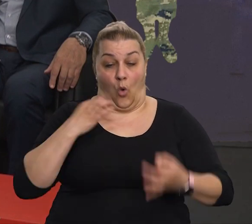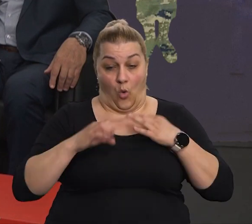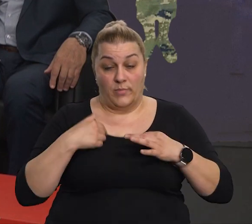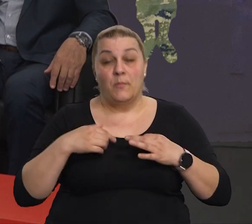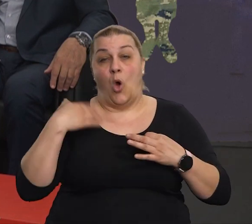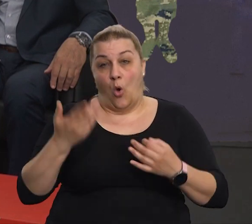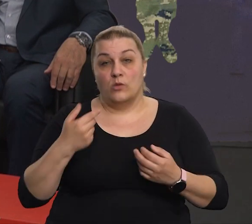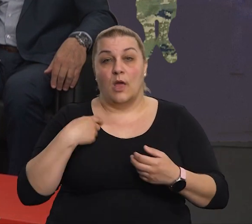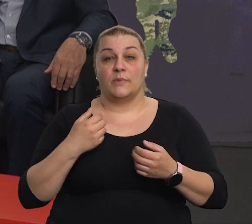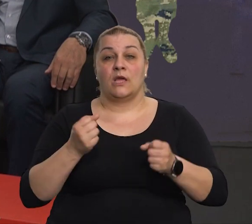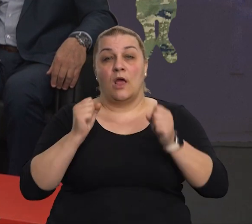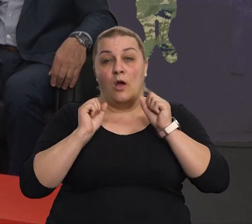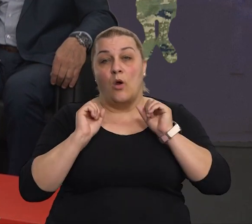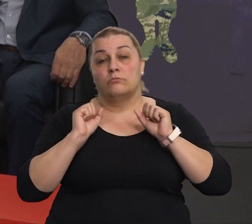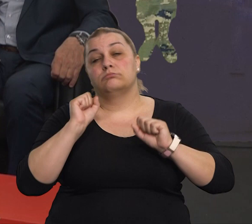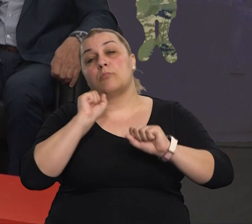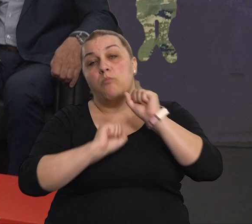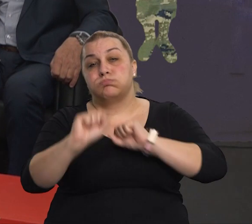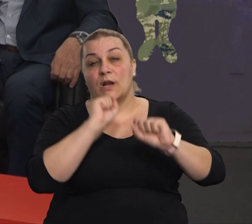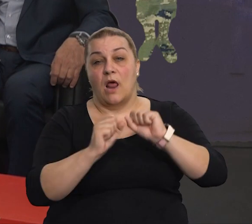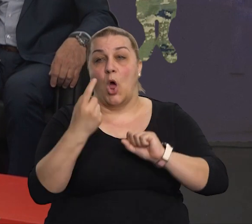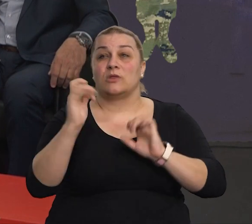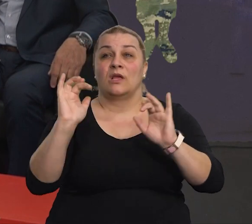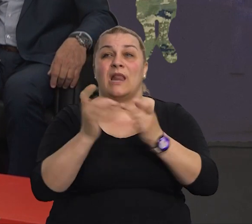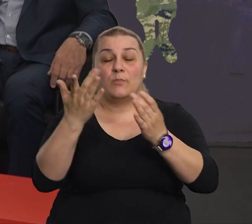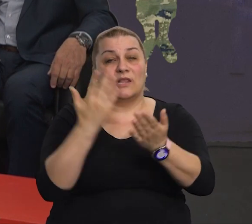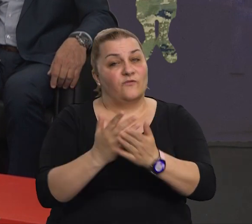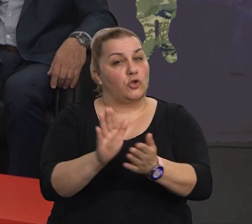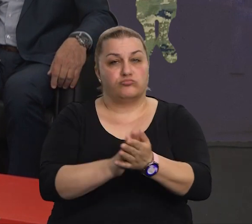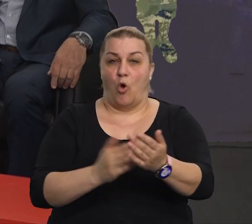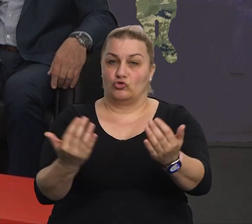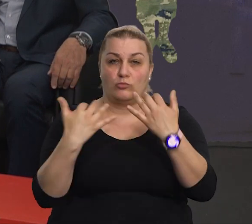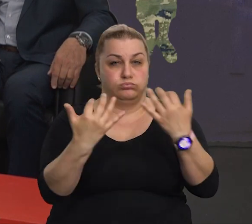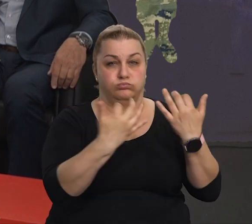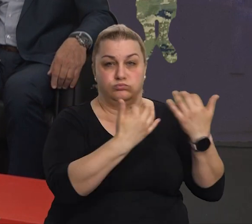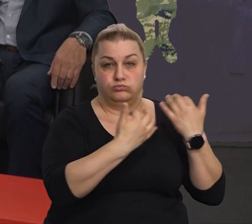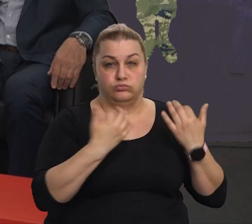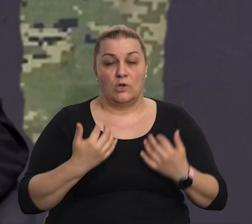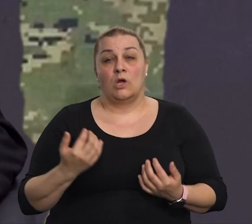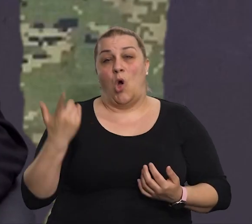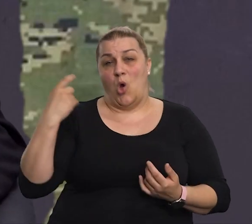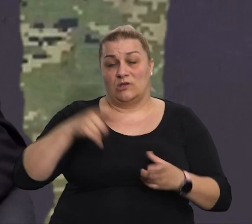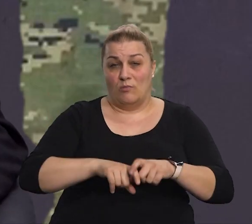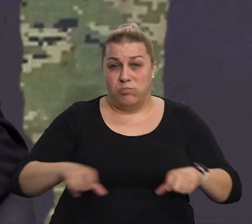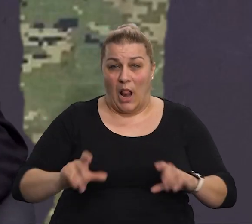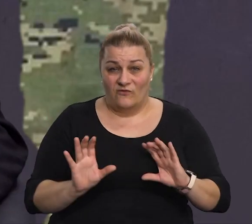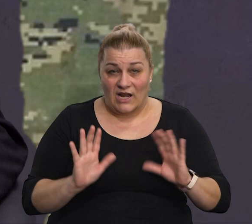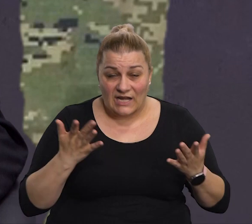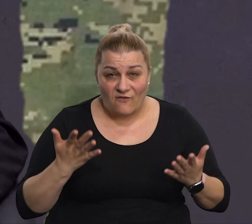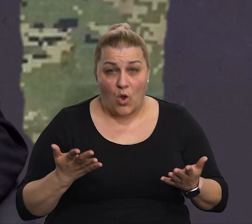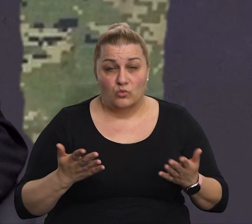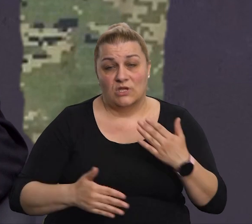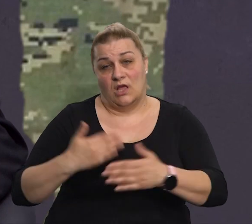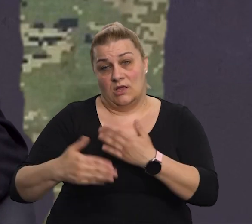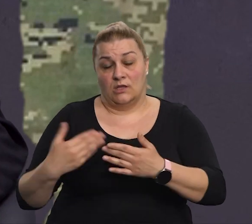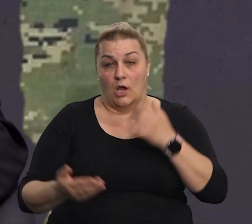ono, kažem, nepretelju koji je to vrijeme već debelo počeo, nadam, u samih balvana, balvana revolucija i